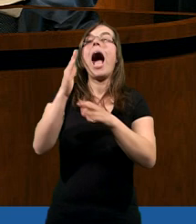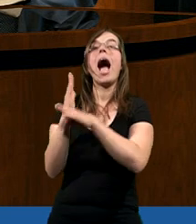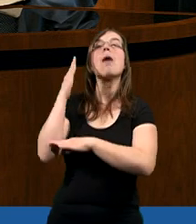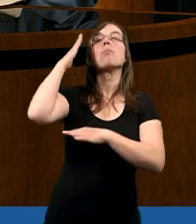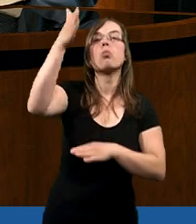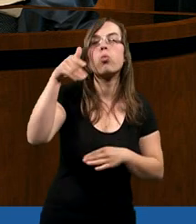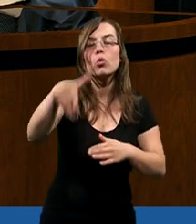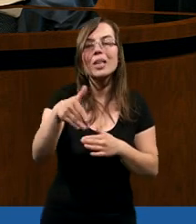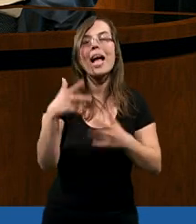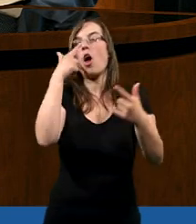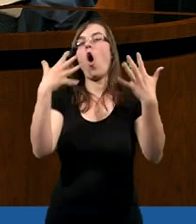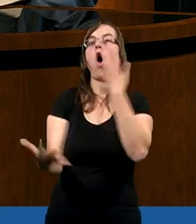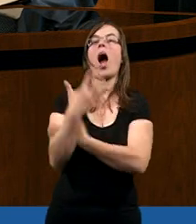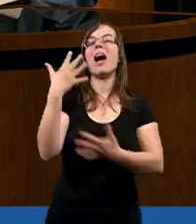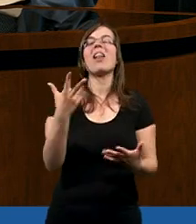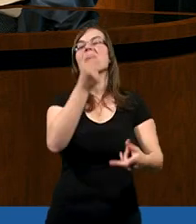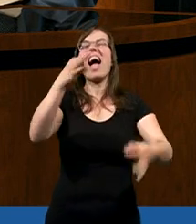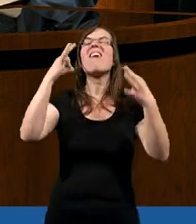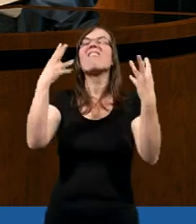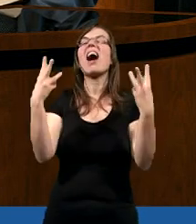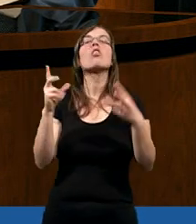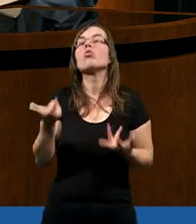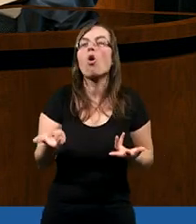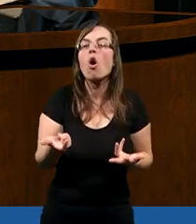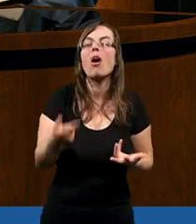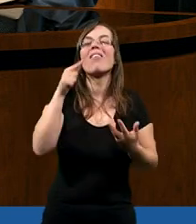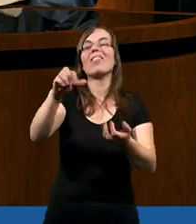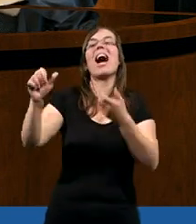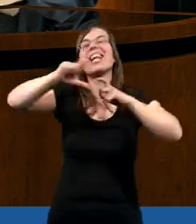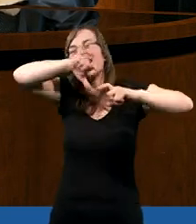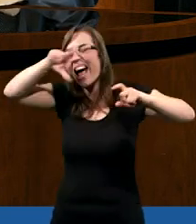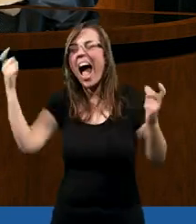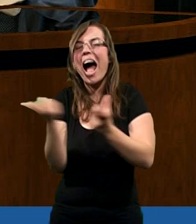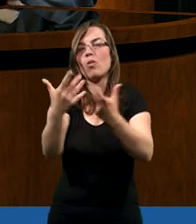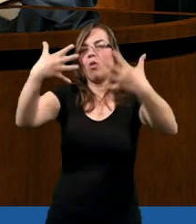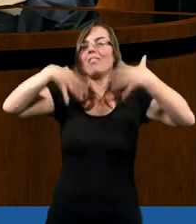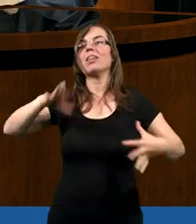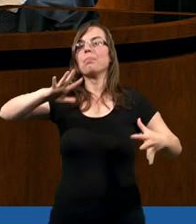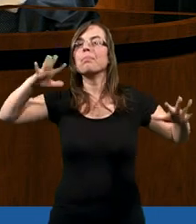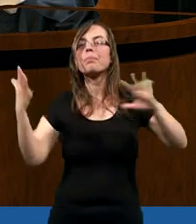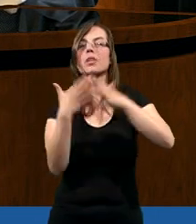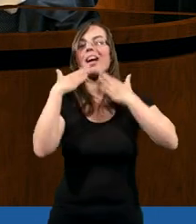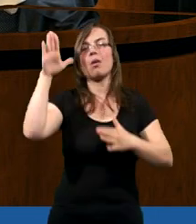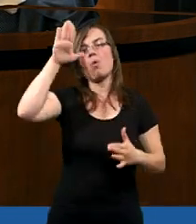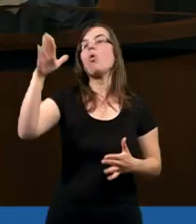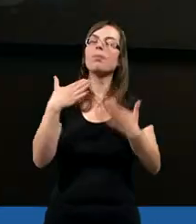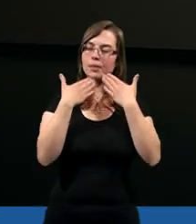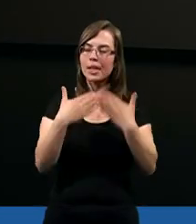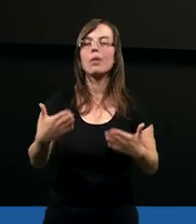potem okazuje się, że najważniejsze jest jednak to, kiedy całkowicie będziemy przemienić. i to jest nadzieja. Dziękuję.